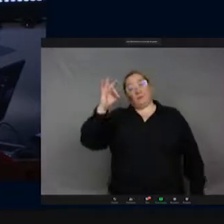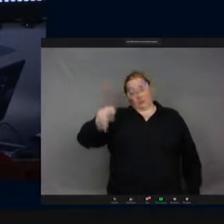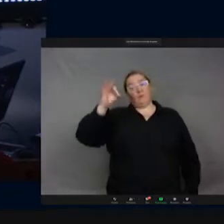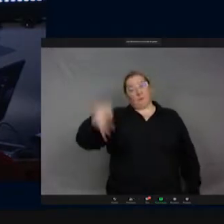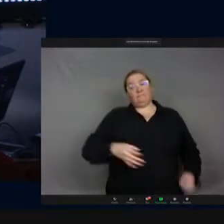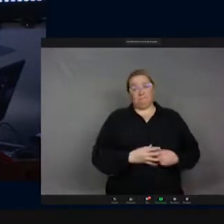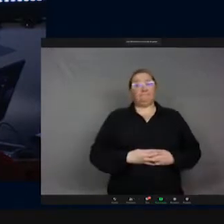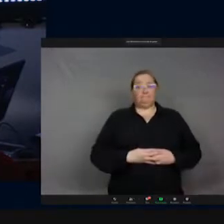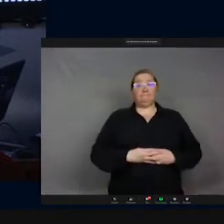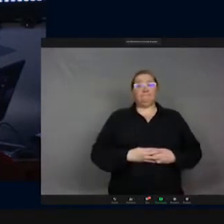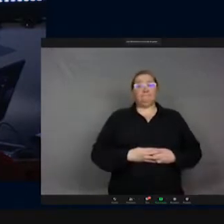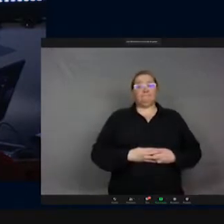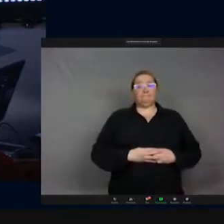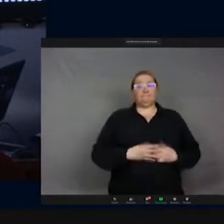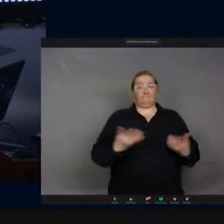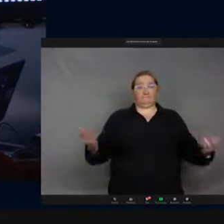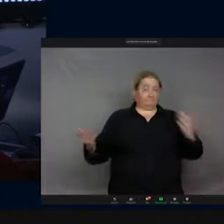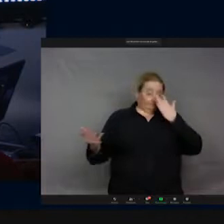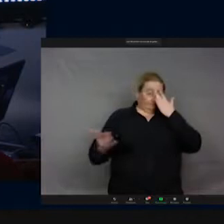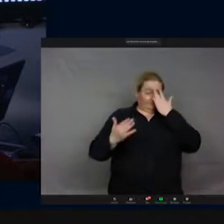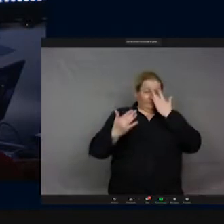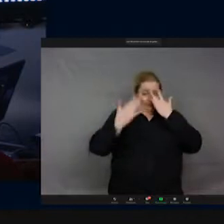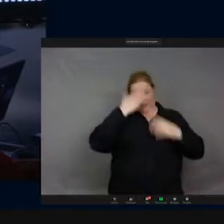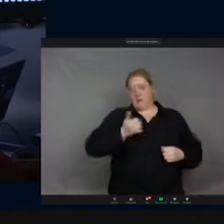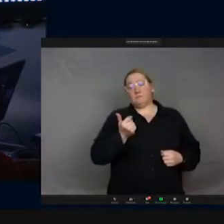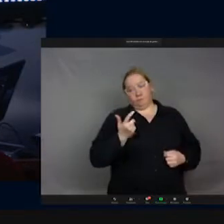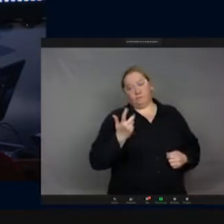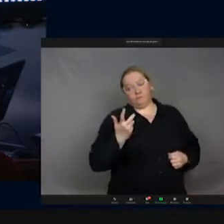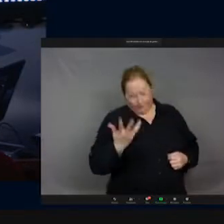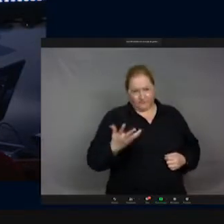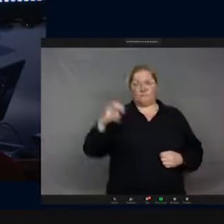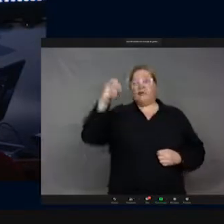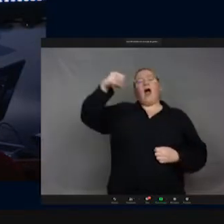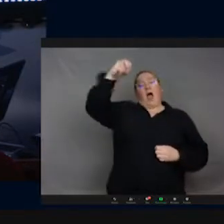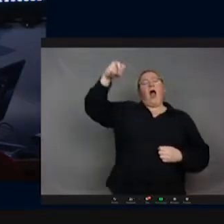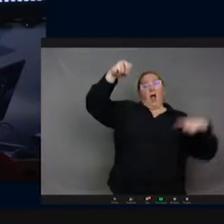ils savent compter. Ça a été fait avec les abeilles récemment, oui.